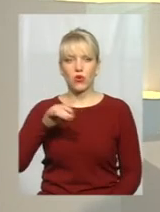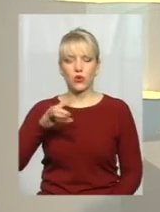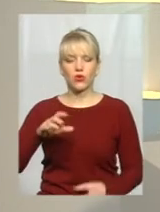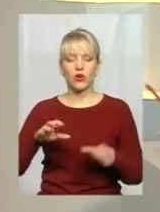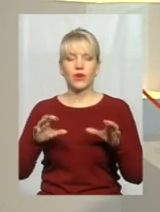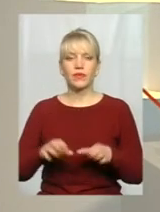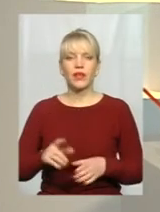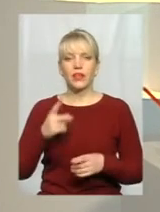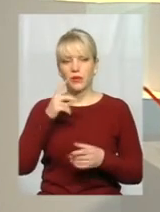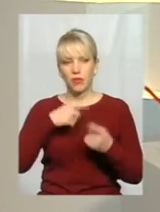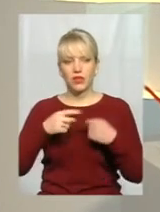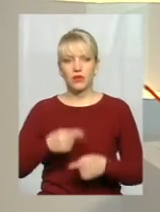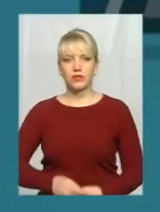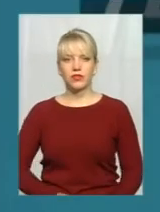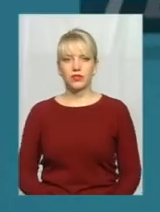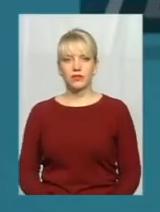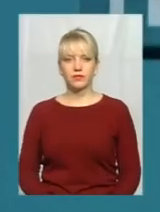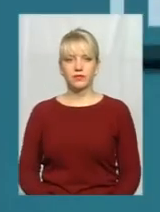він, а далі повернемося у цю студію.